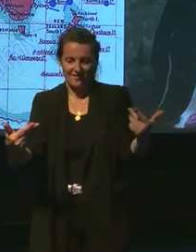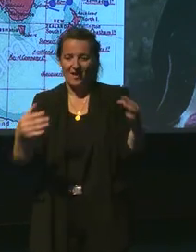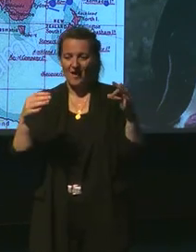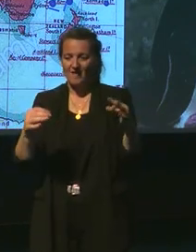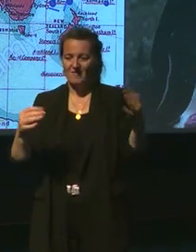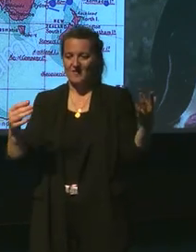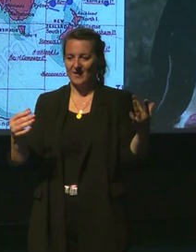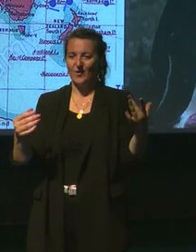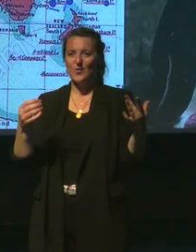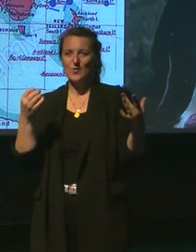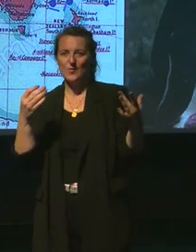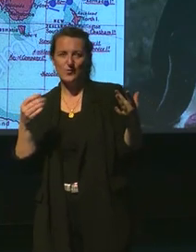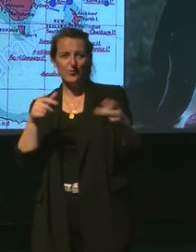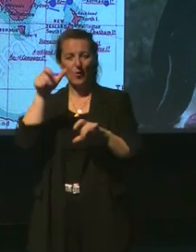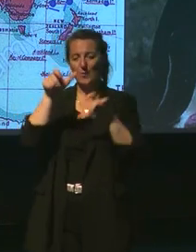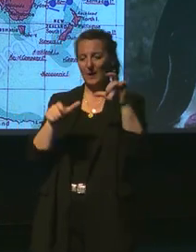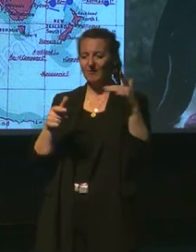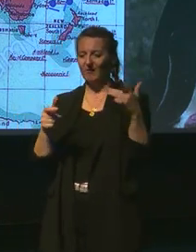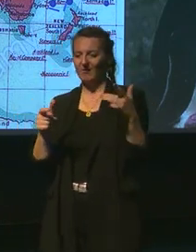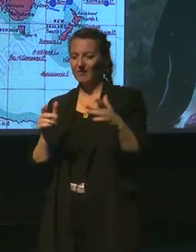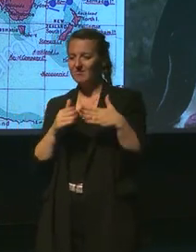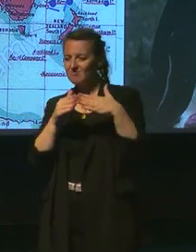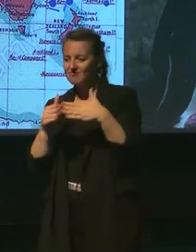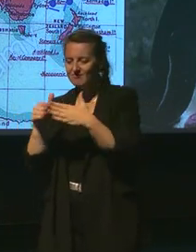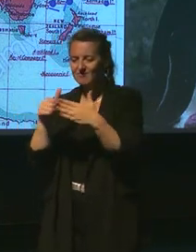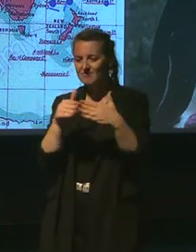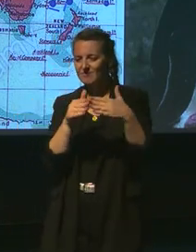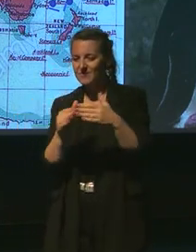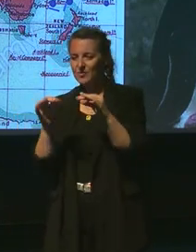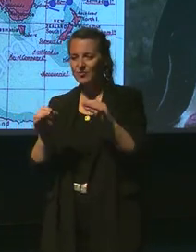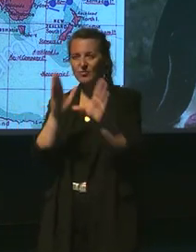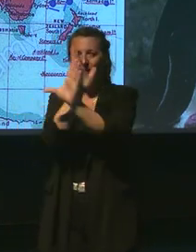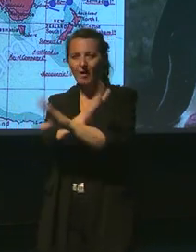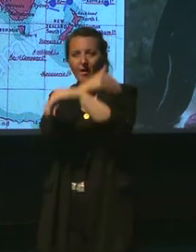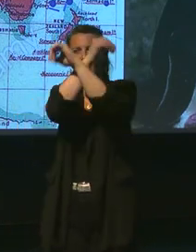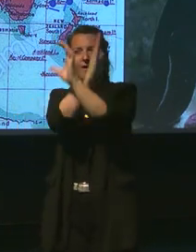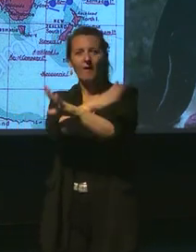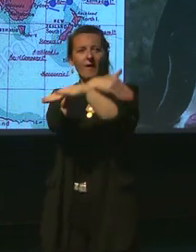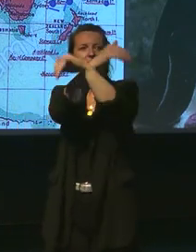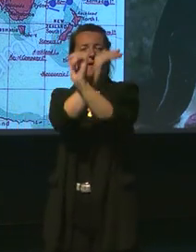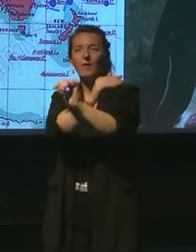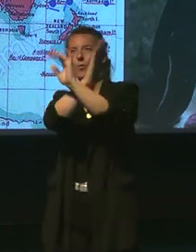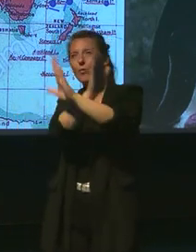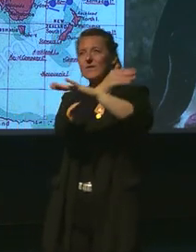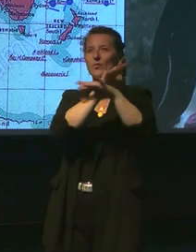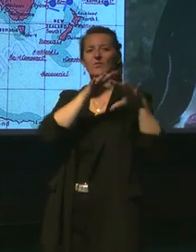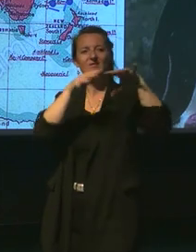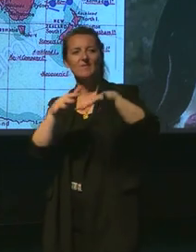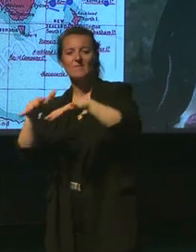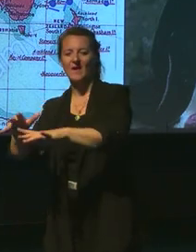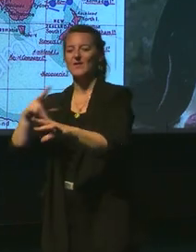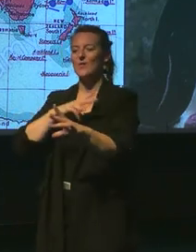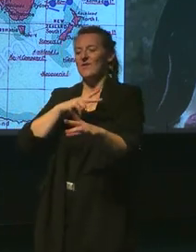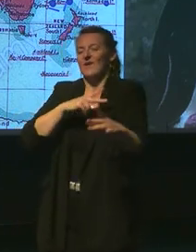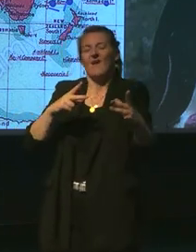Souvent, pour s'amuser, les hommes et des titanes seraient des albatroses de vastes ozones des mers, etc. Donc, il y a vraiment